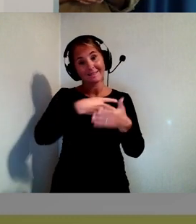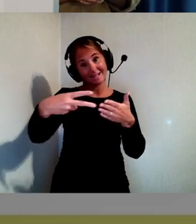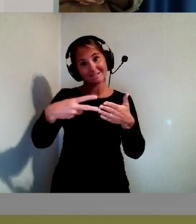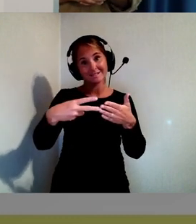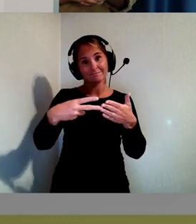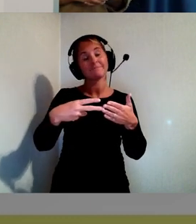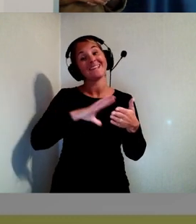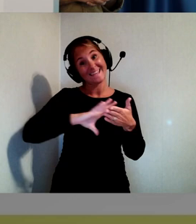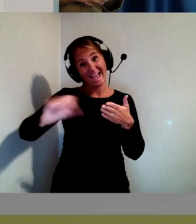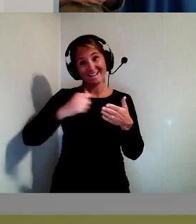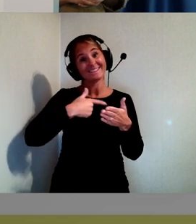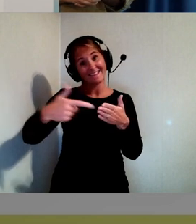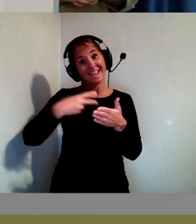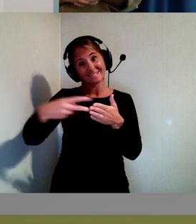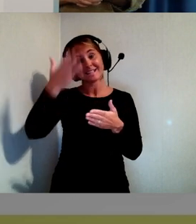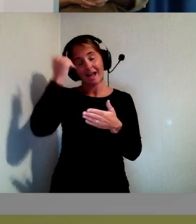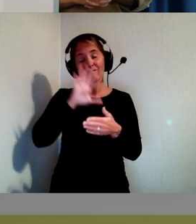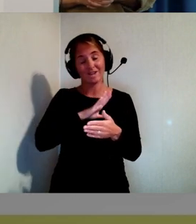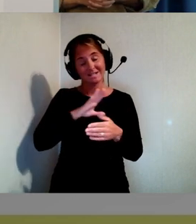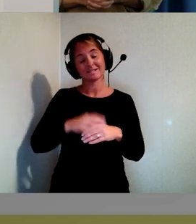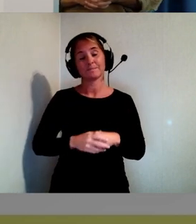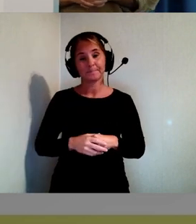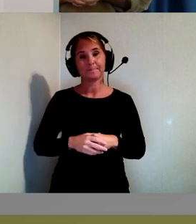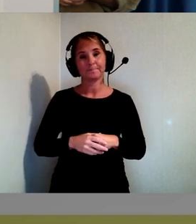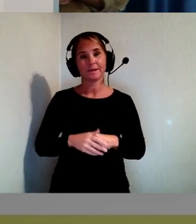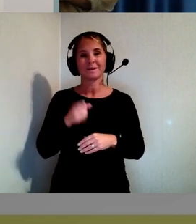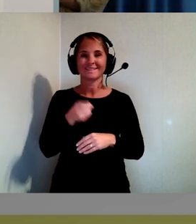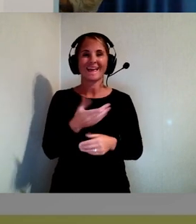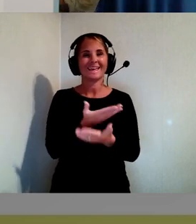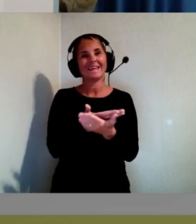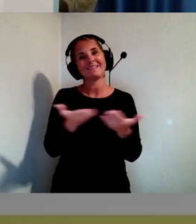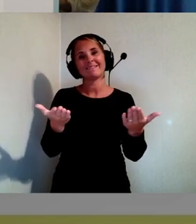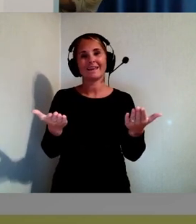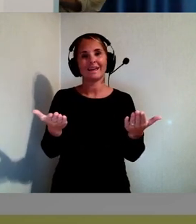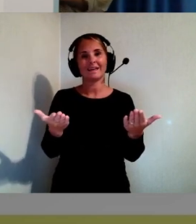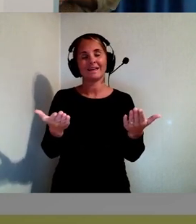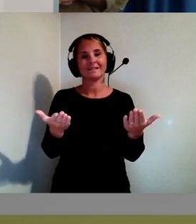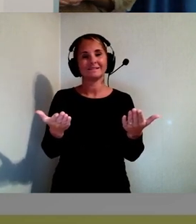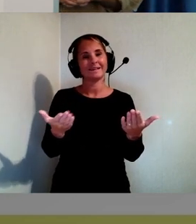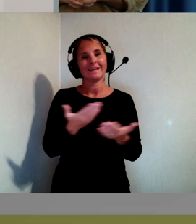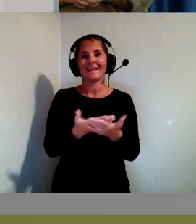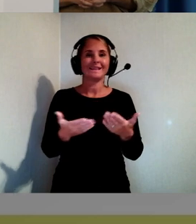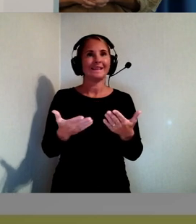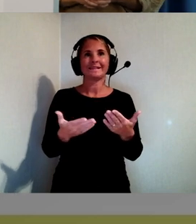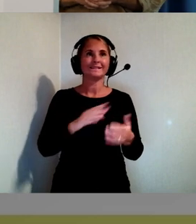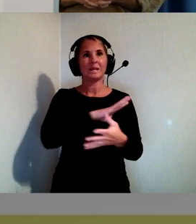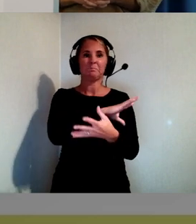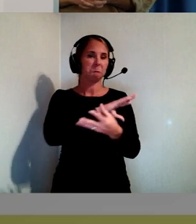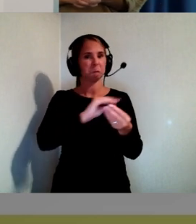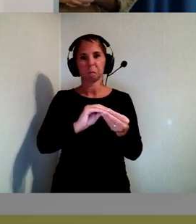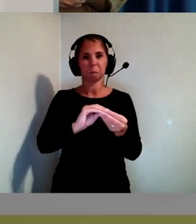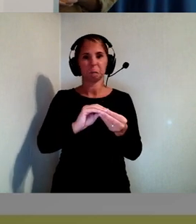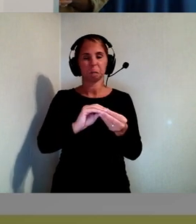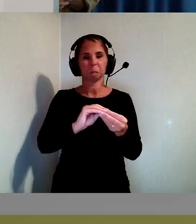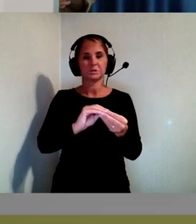Men egentligen så är inte en slutsats egentligen. Men jag